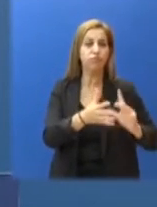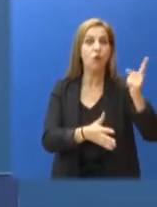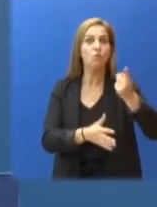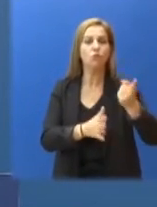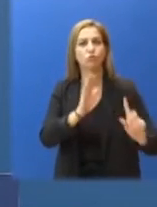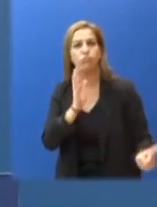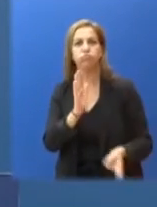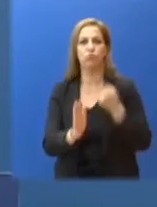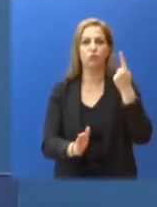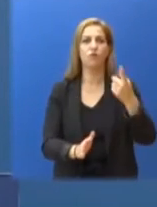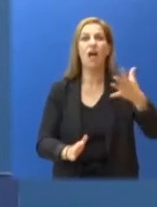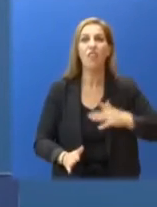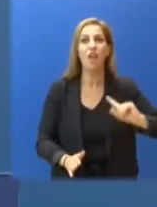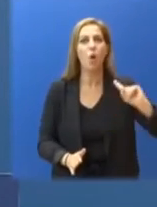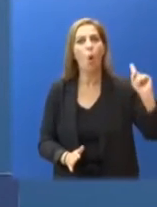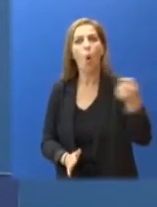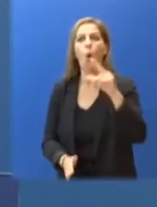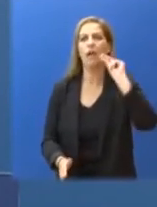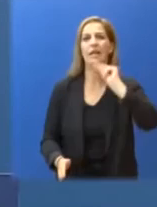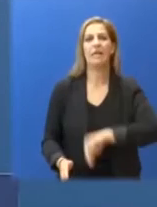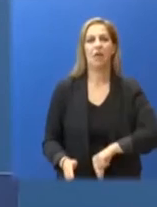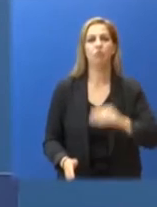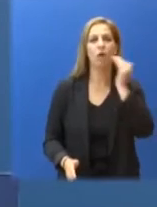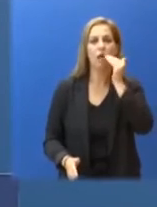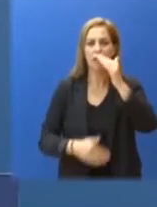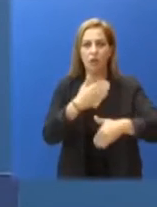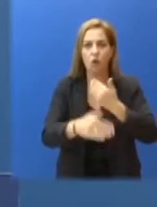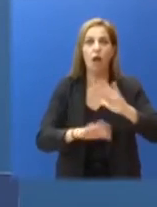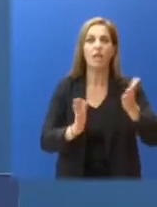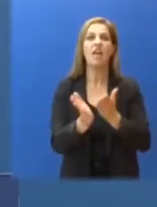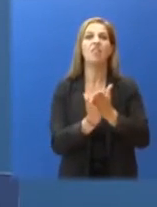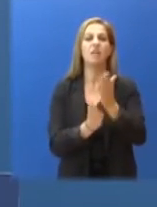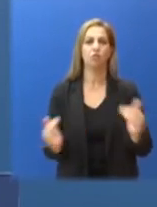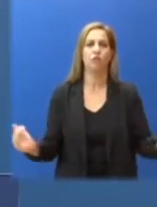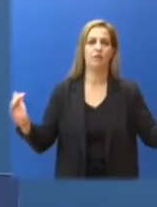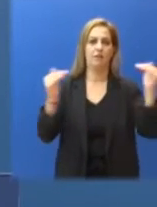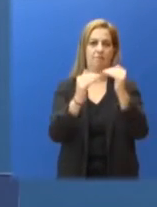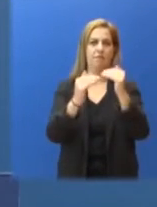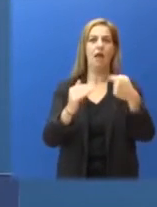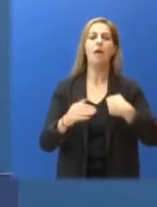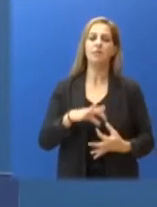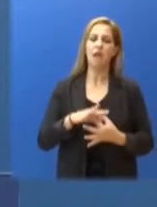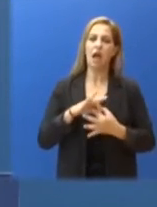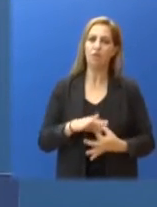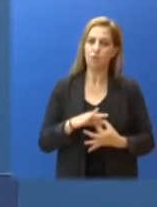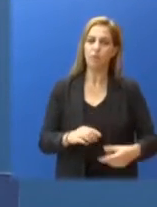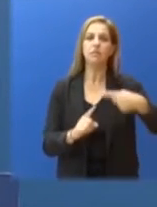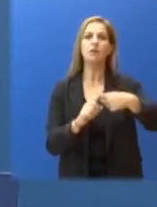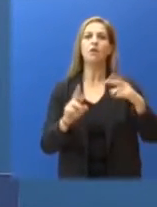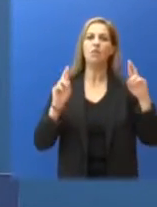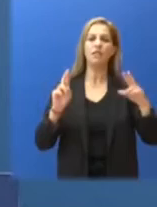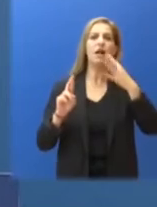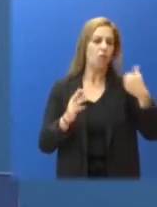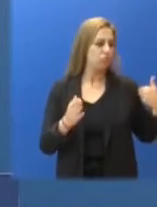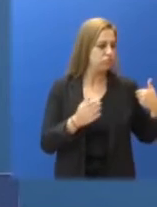φτάσουν σε όλους, με δικαιοσύνη και ταχύτητα. Με αυτοπεποίθηση και αισιοδοξία που στηρίζεται στα αποτελέσματα της